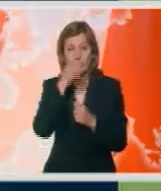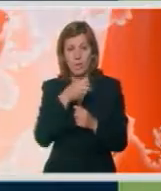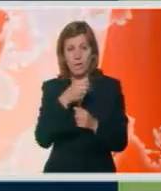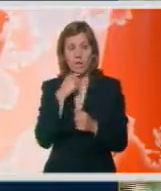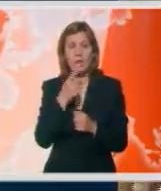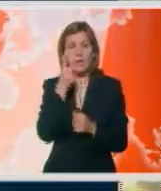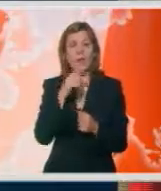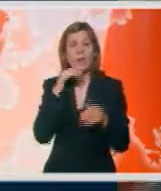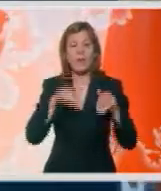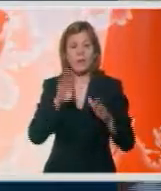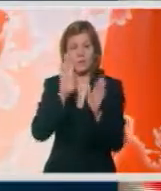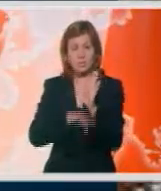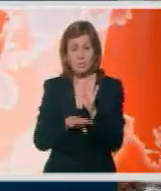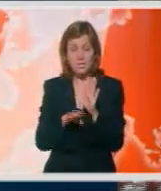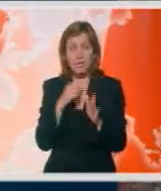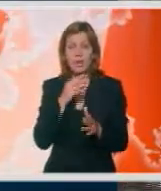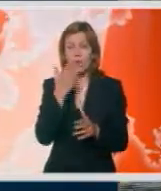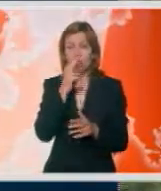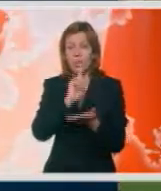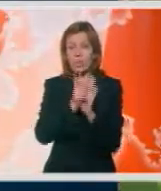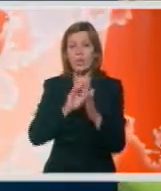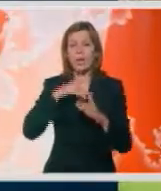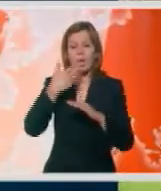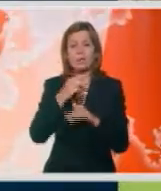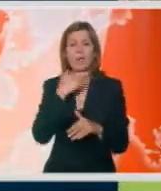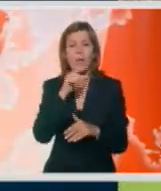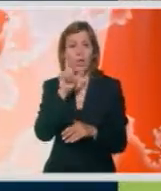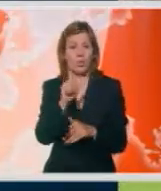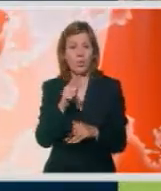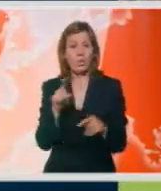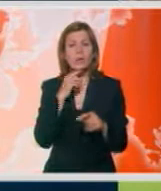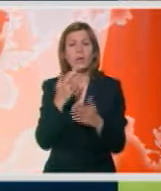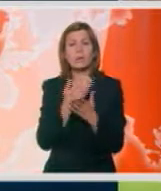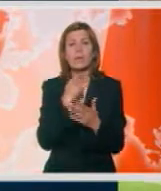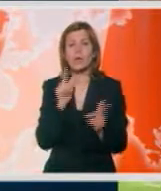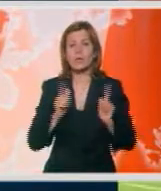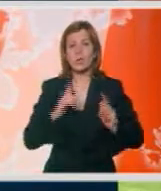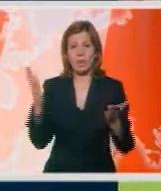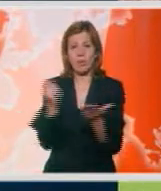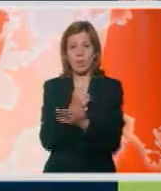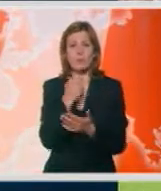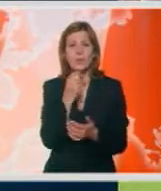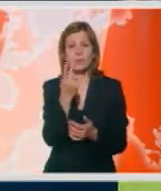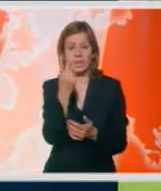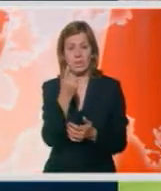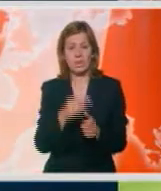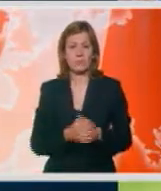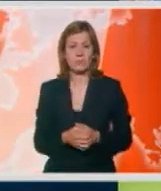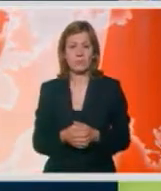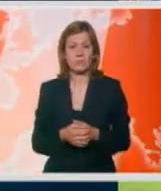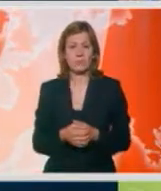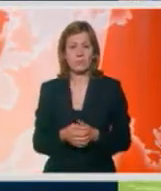igrače manje na terenu u Kansas City, uspije dva minuta kasnije da postigne gol. Istigne do neočekivane pobede, steroveci je Kij i Kamara.